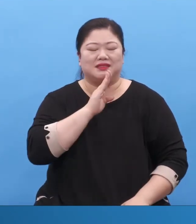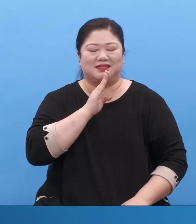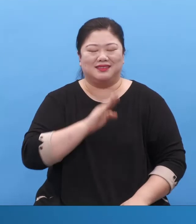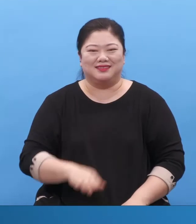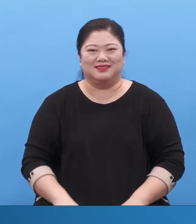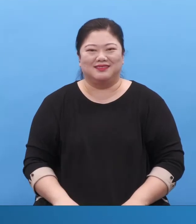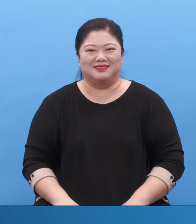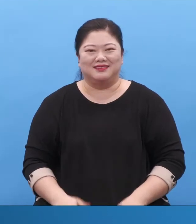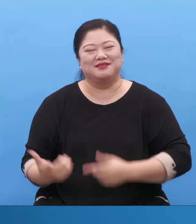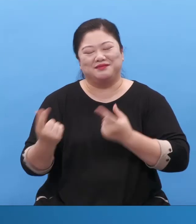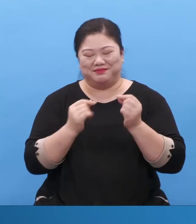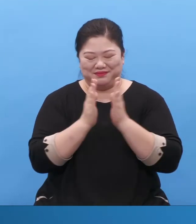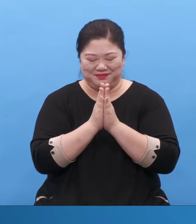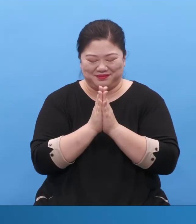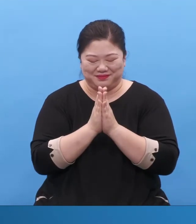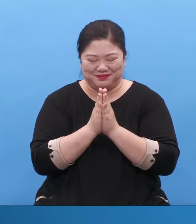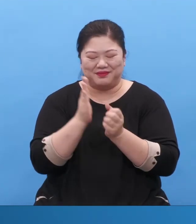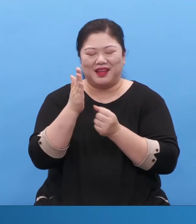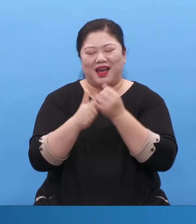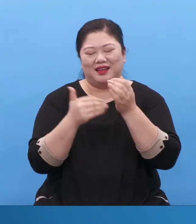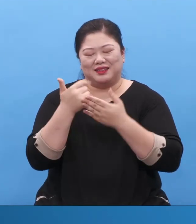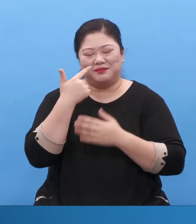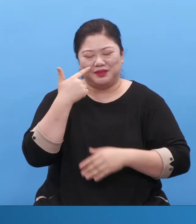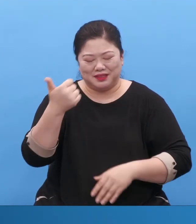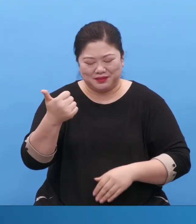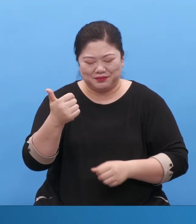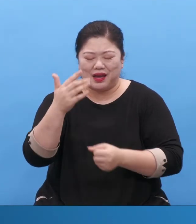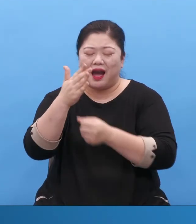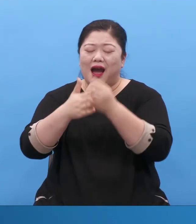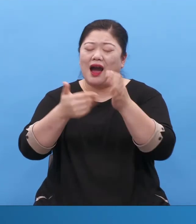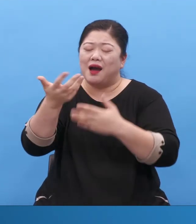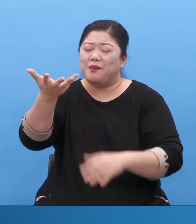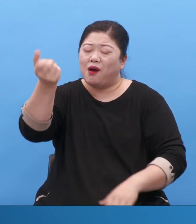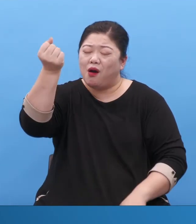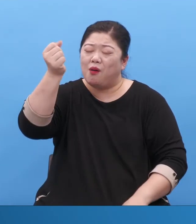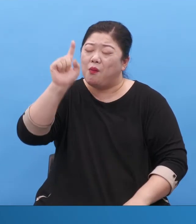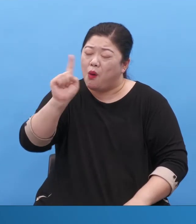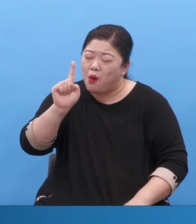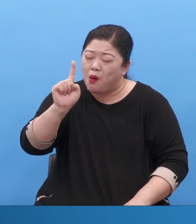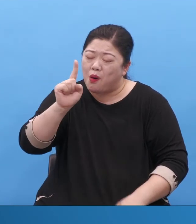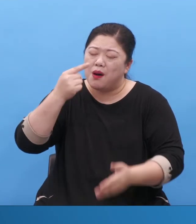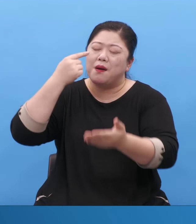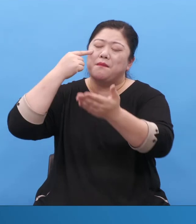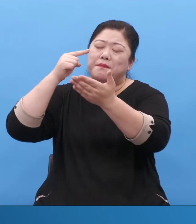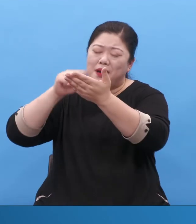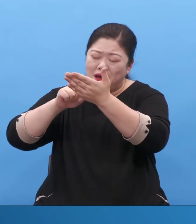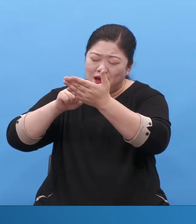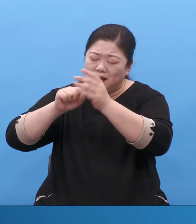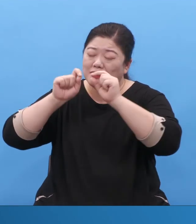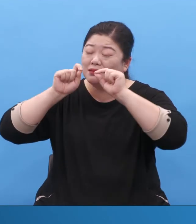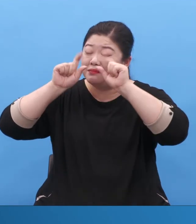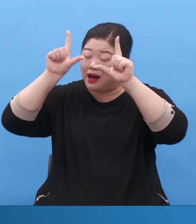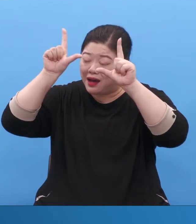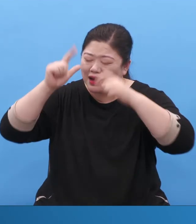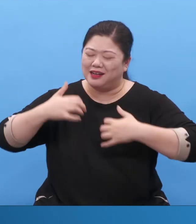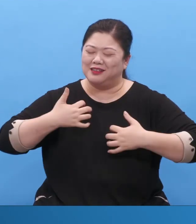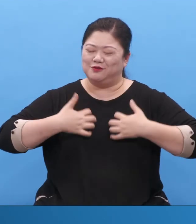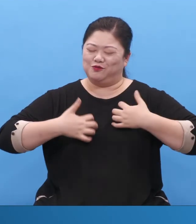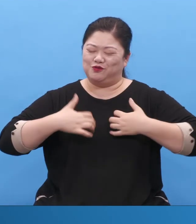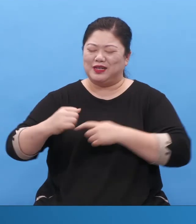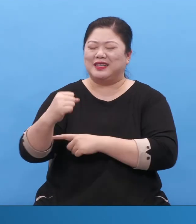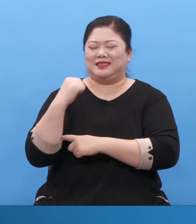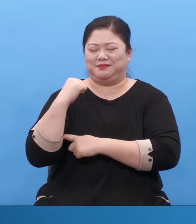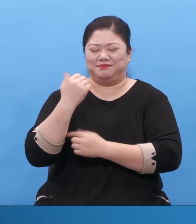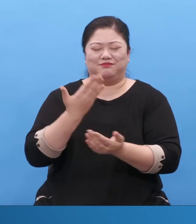기도하겠습니다. 하나님 우리에게 하나님의 것을 알고 누릴 수 있도록 새 힘을 주옵소서.